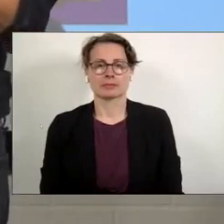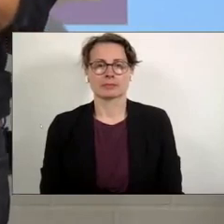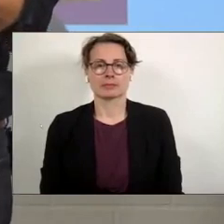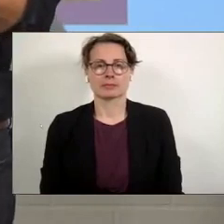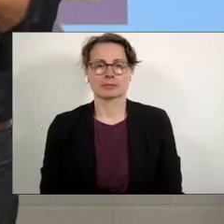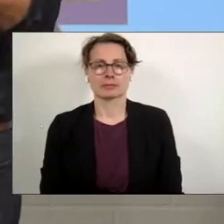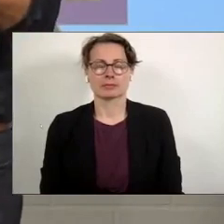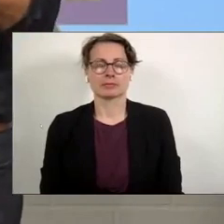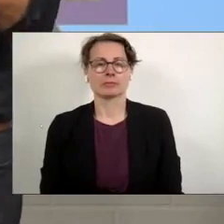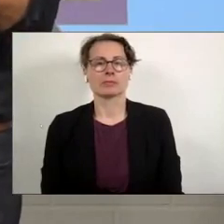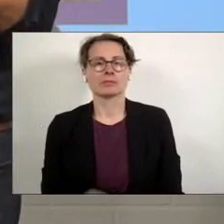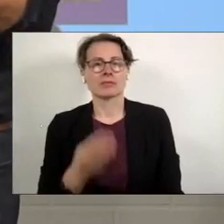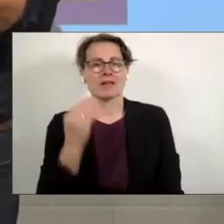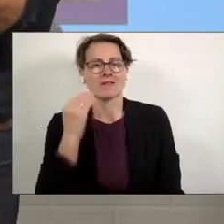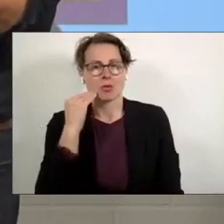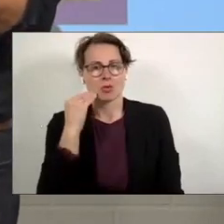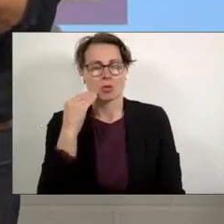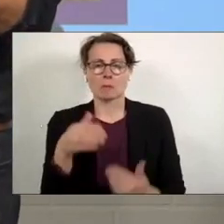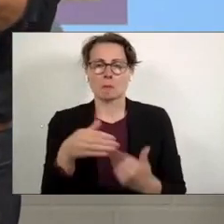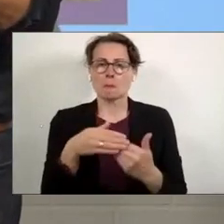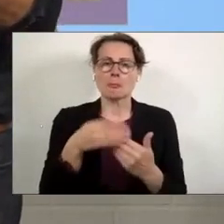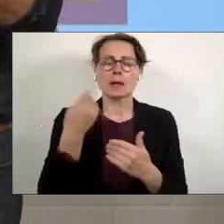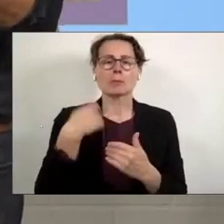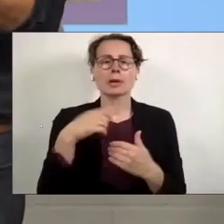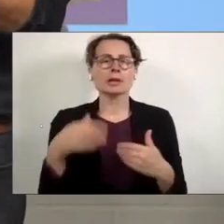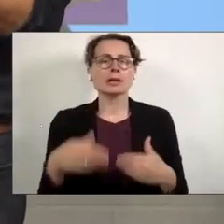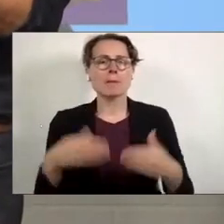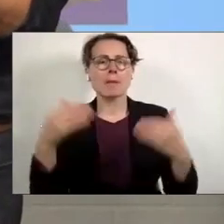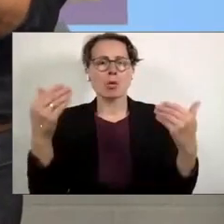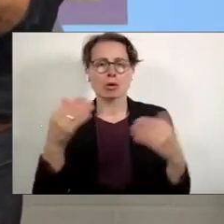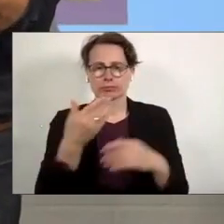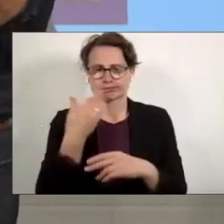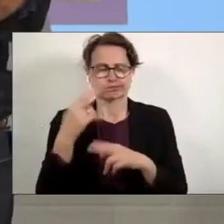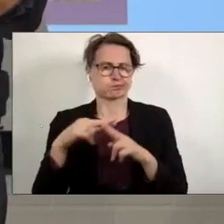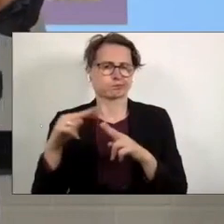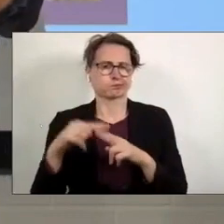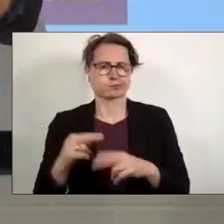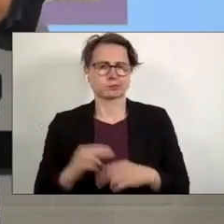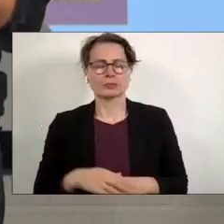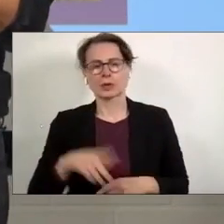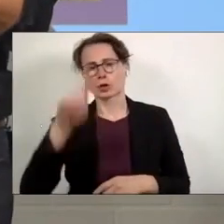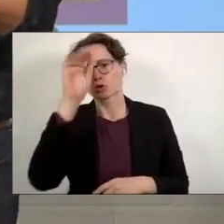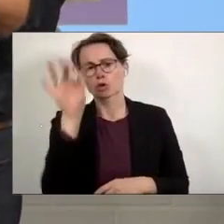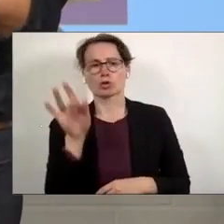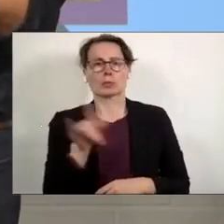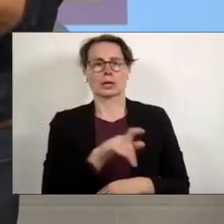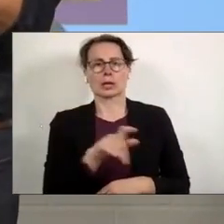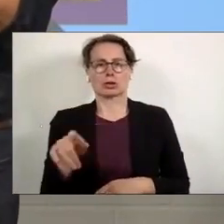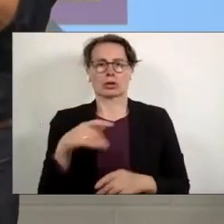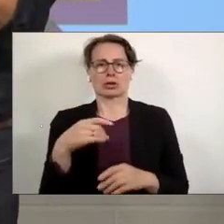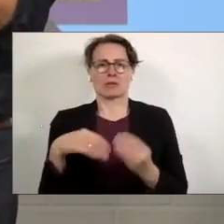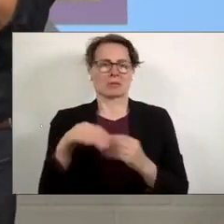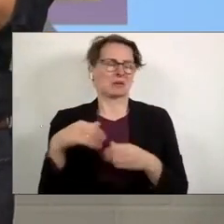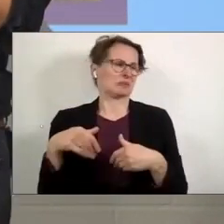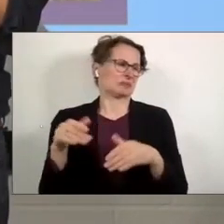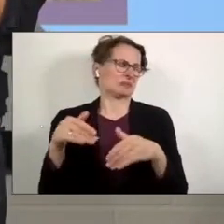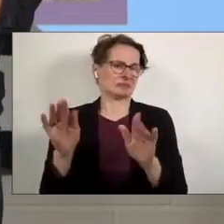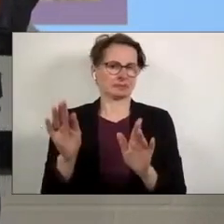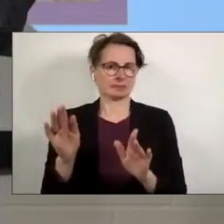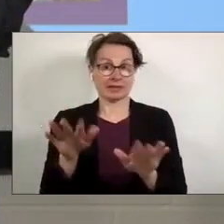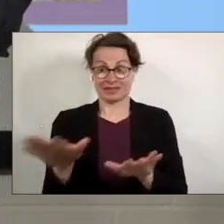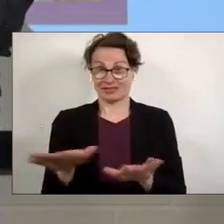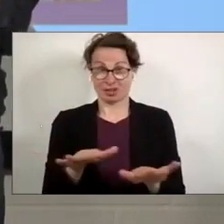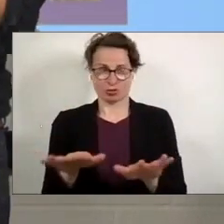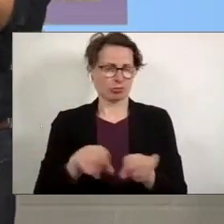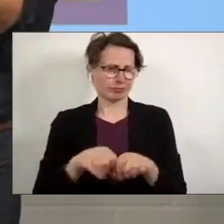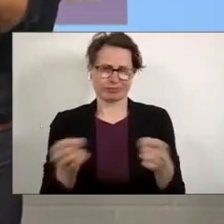Die Wohnungen nahe der Berliner Mauer waren unsaniert und bei deutschen Mittelschichtsfamilien unbeliebt. Die ganze Infrastruktur war ja